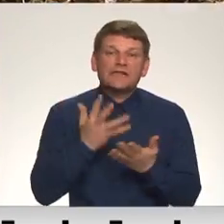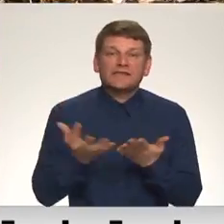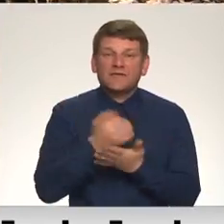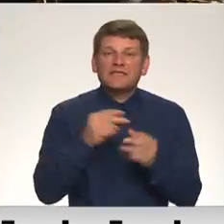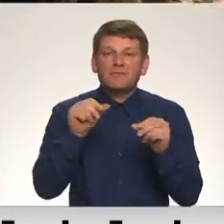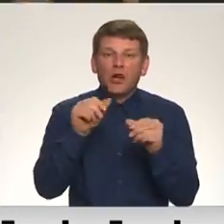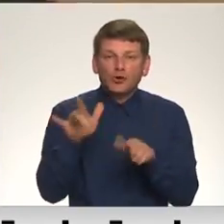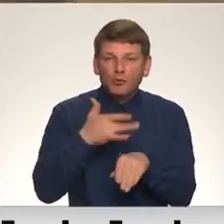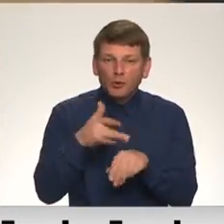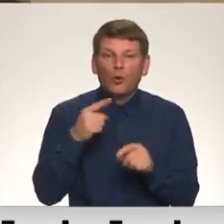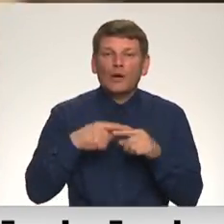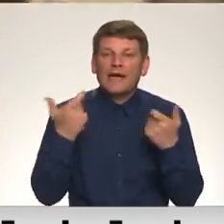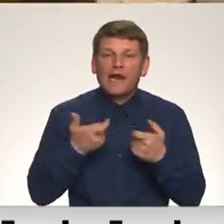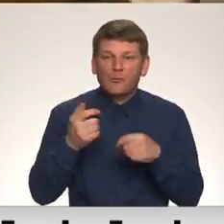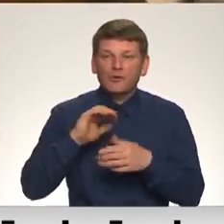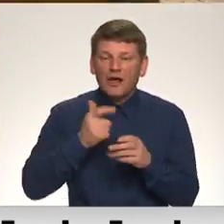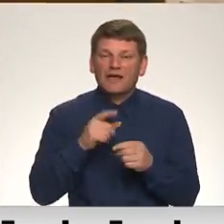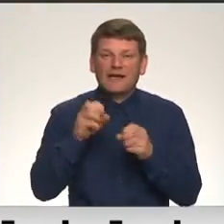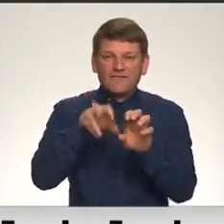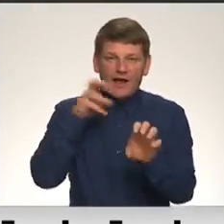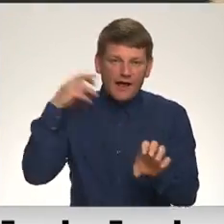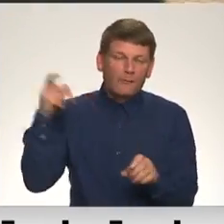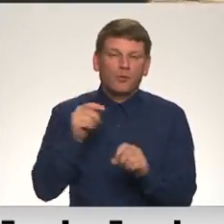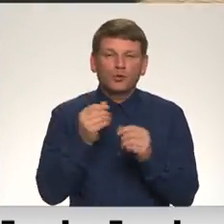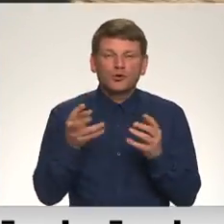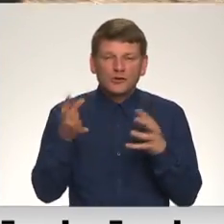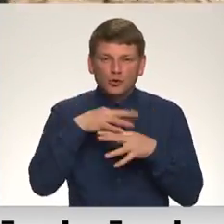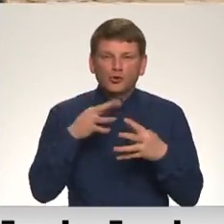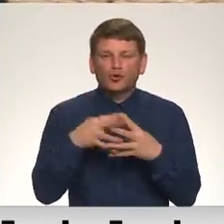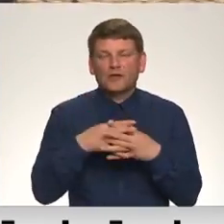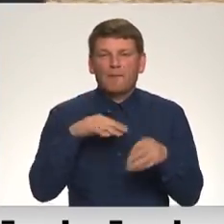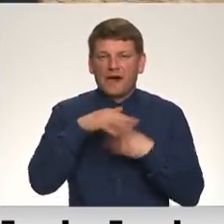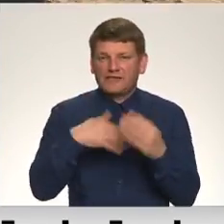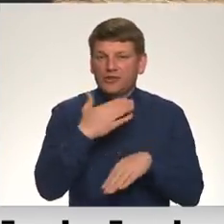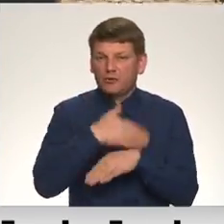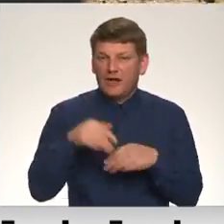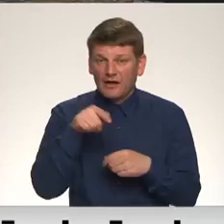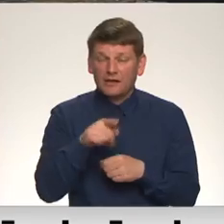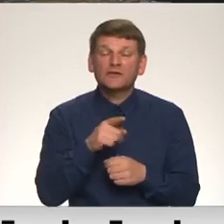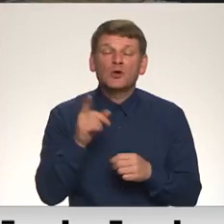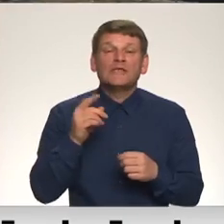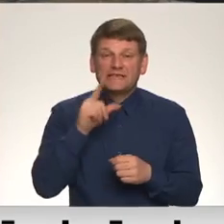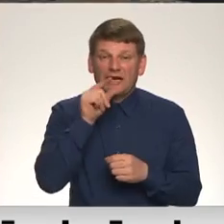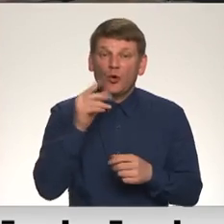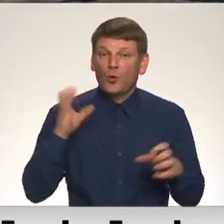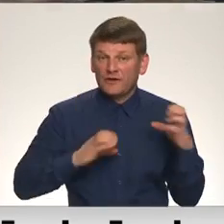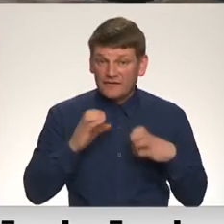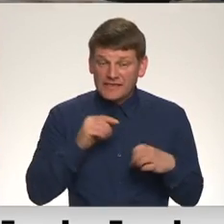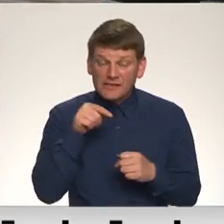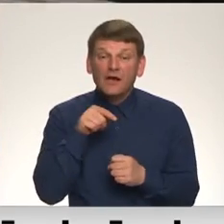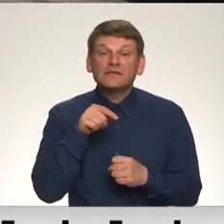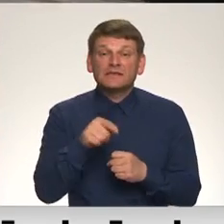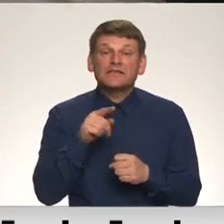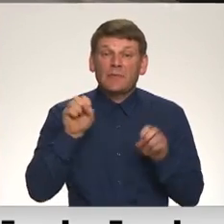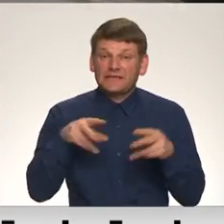smilšu putekļu un riepu daļiņu kvēpu un sodrēju maisījums ielās. Strādiņa universitātes institūta speciālists īvars vanadziņš uzsver,